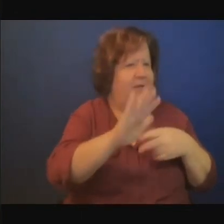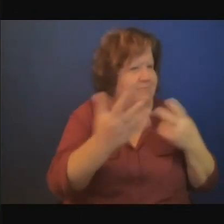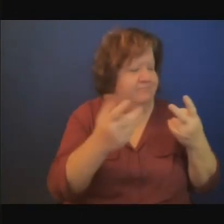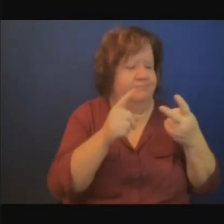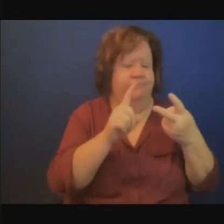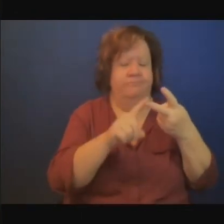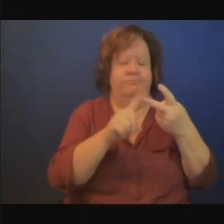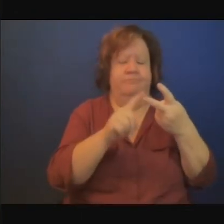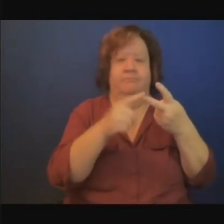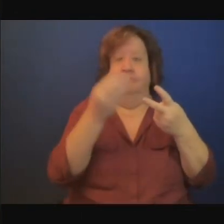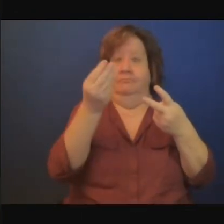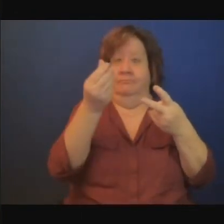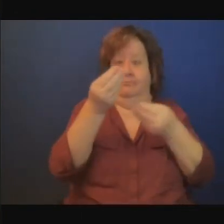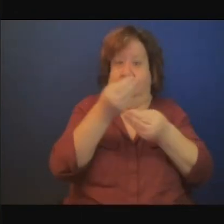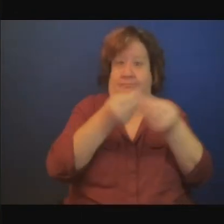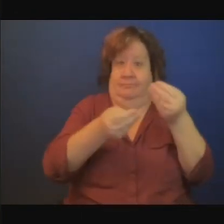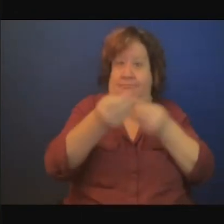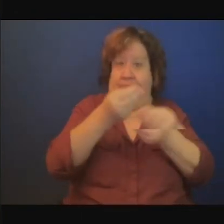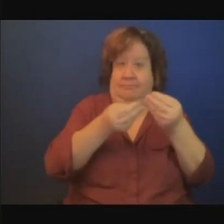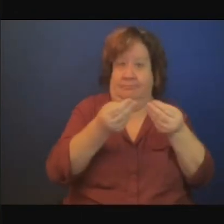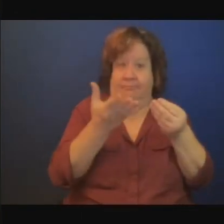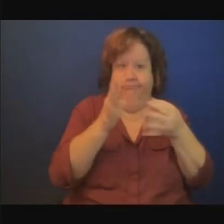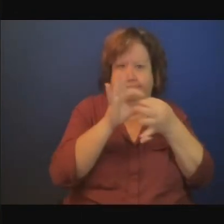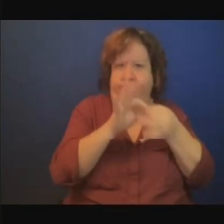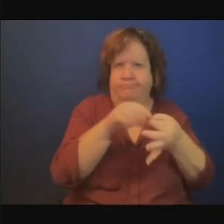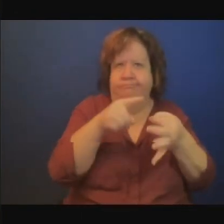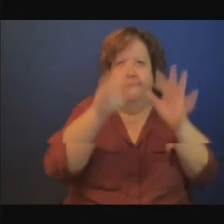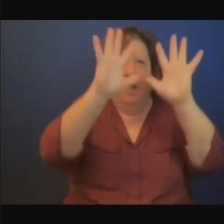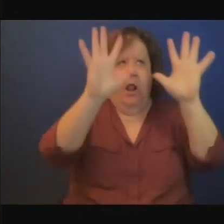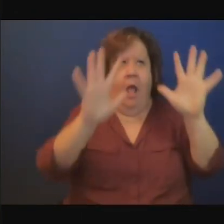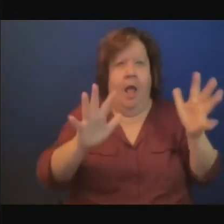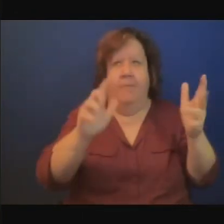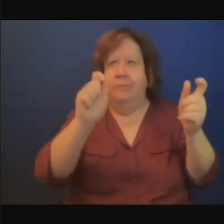la question aussi de la transition.